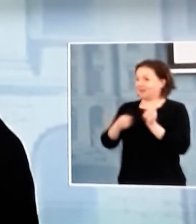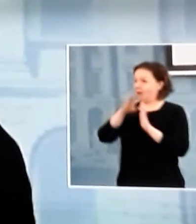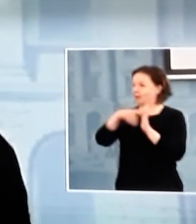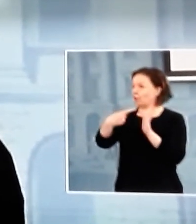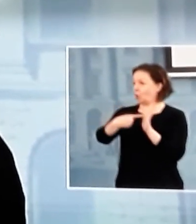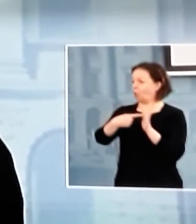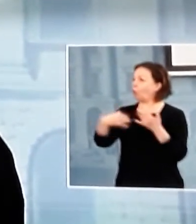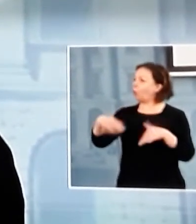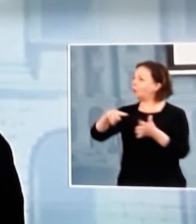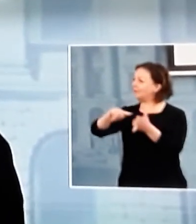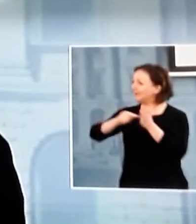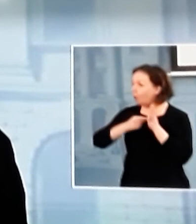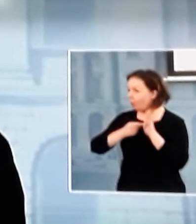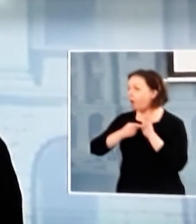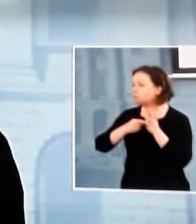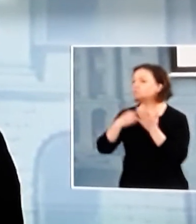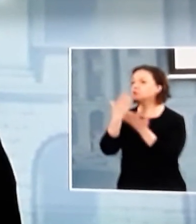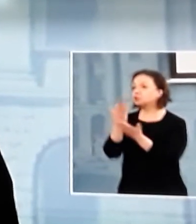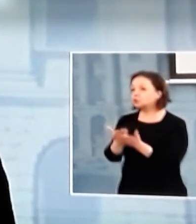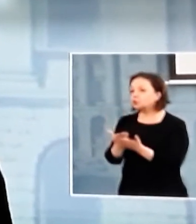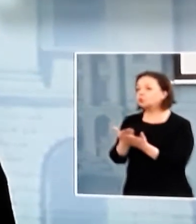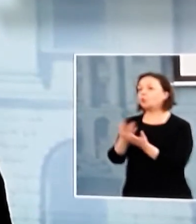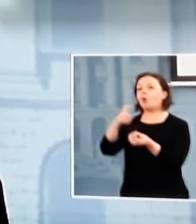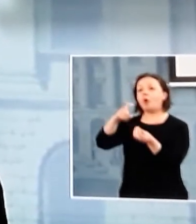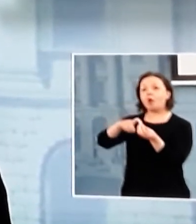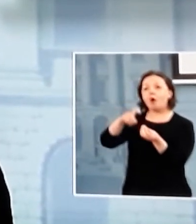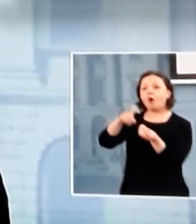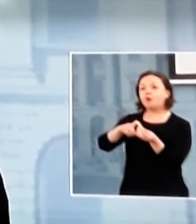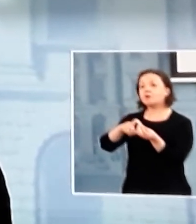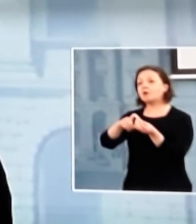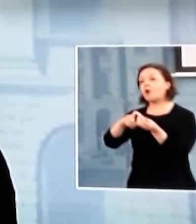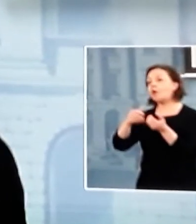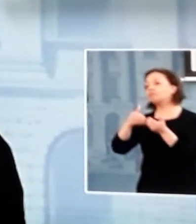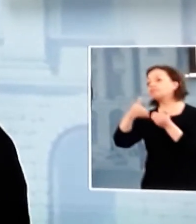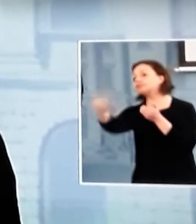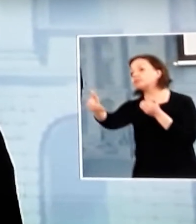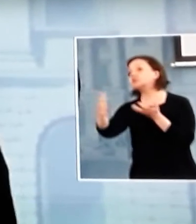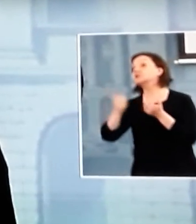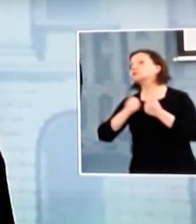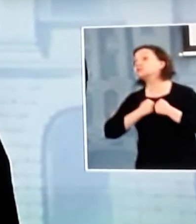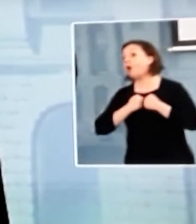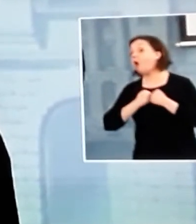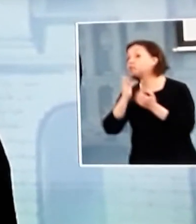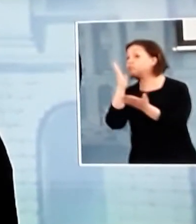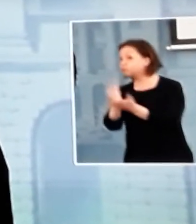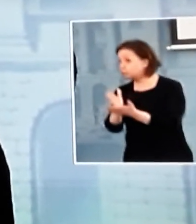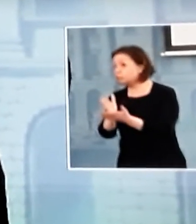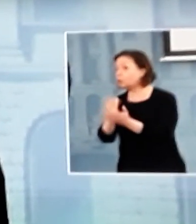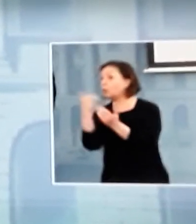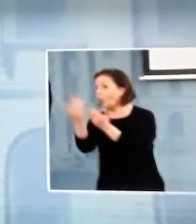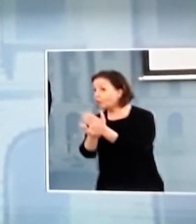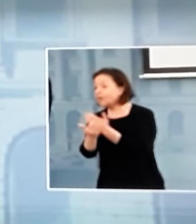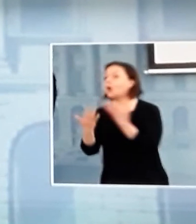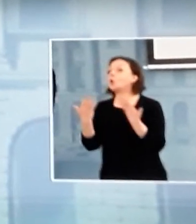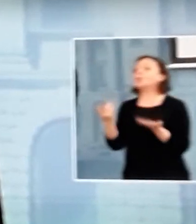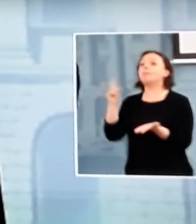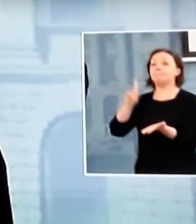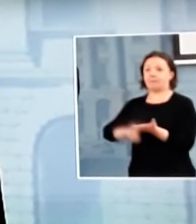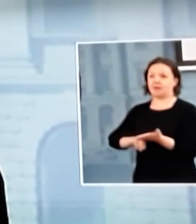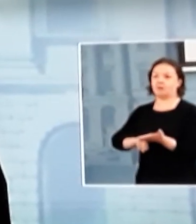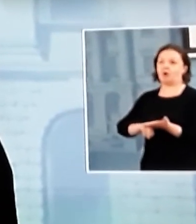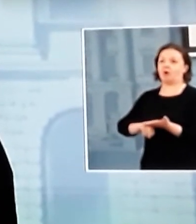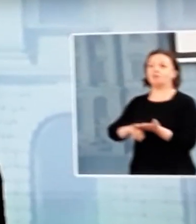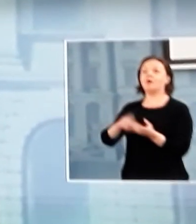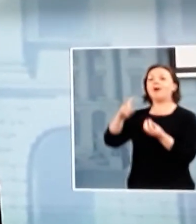tiukkaa. Ja sen takia lääkkeiden saatavuuden turvaamiseksi on nyt välttämätöntä ottaa käyttöön